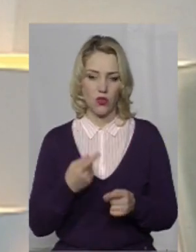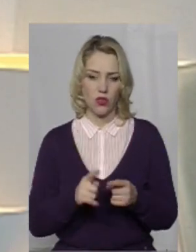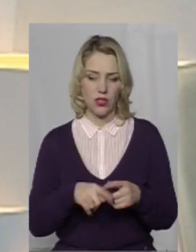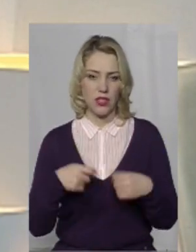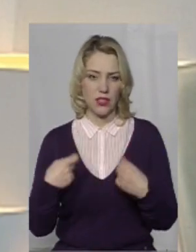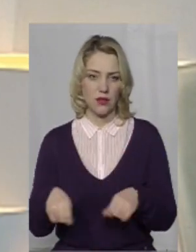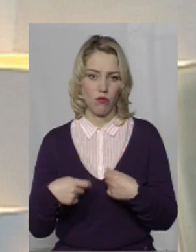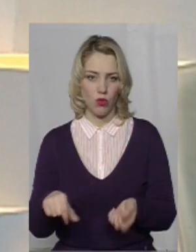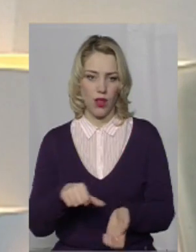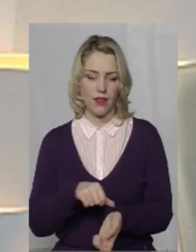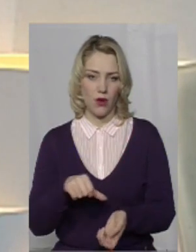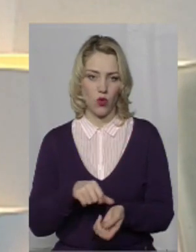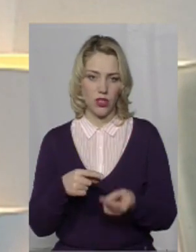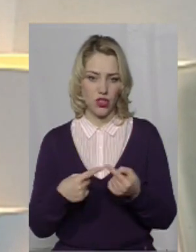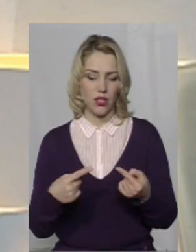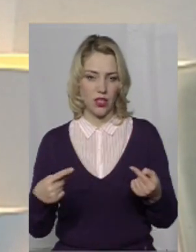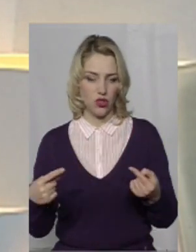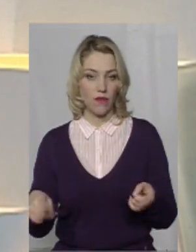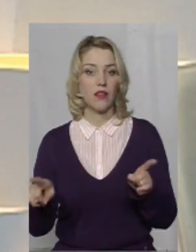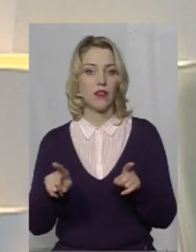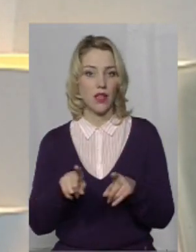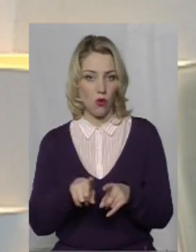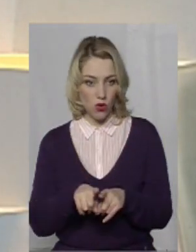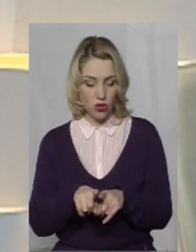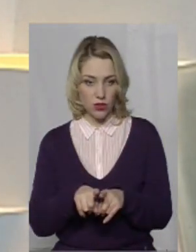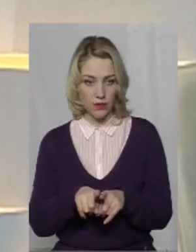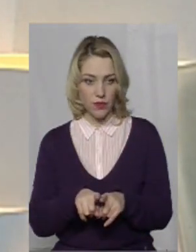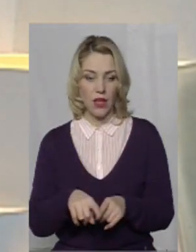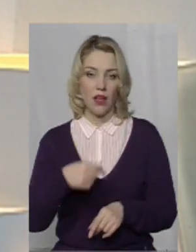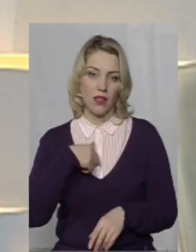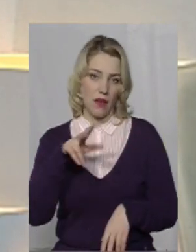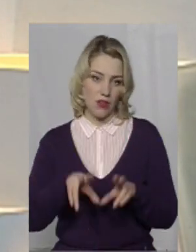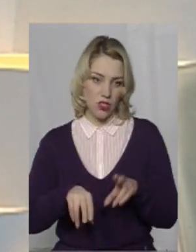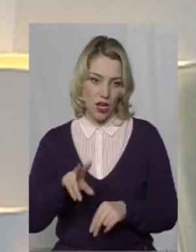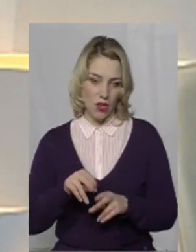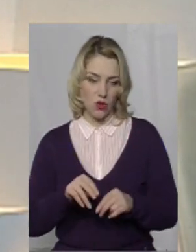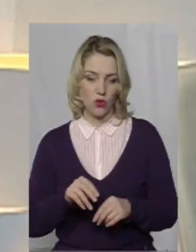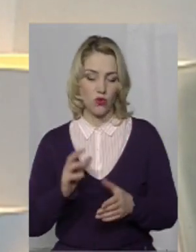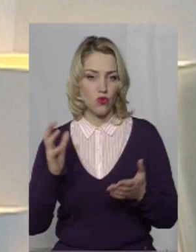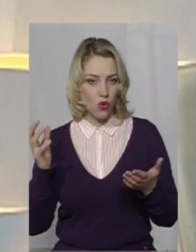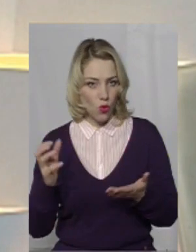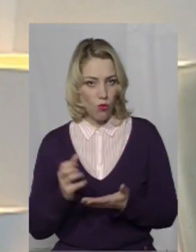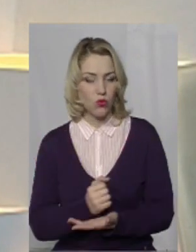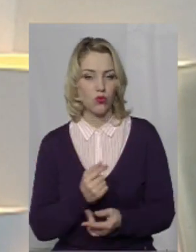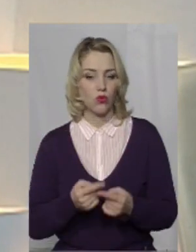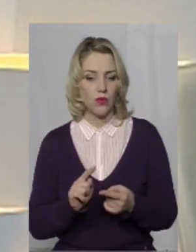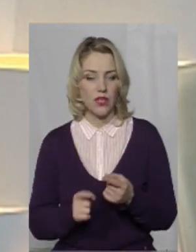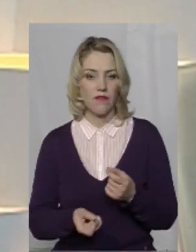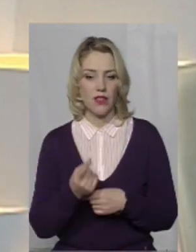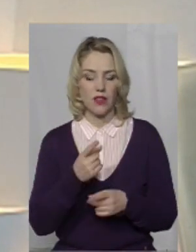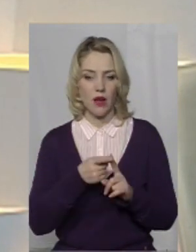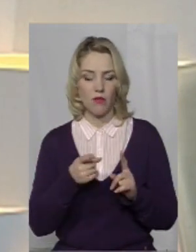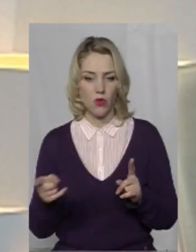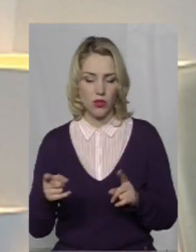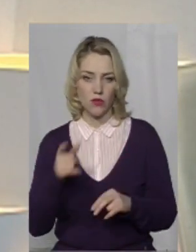наркотичних речовин. Також, я вважаю, здобутком це виявлення на протязі